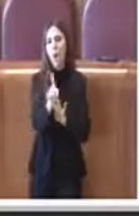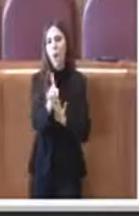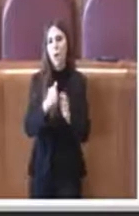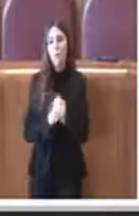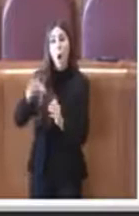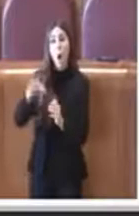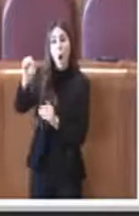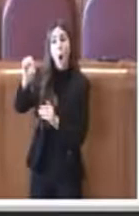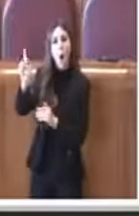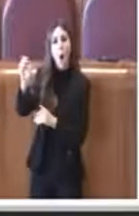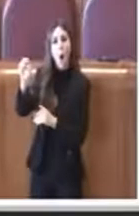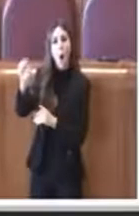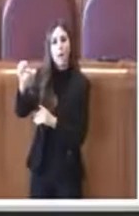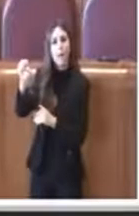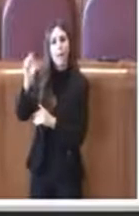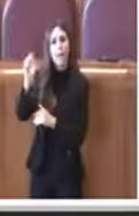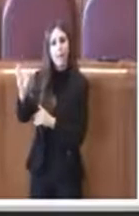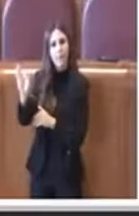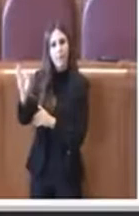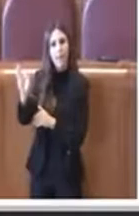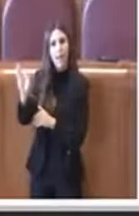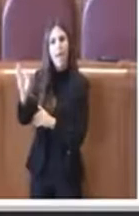va anche a